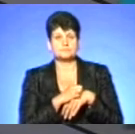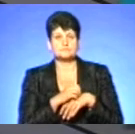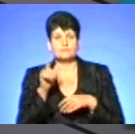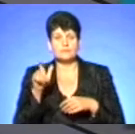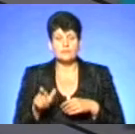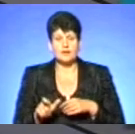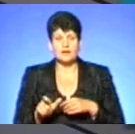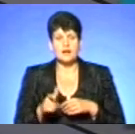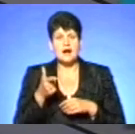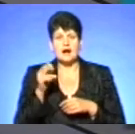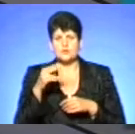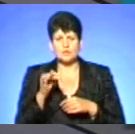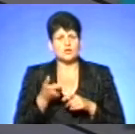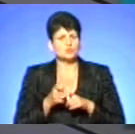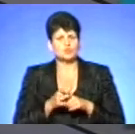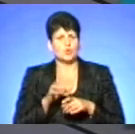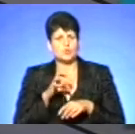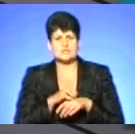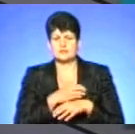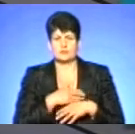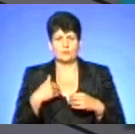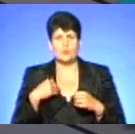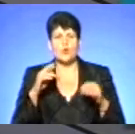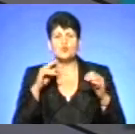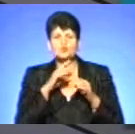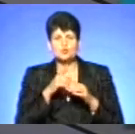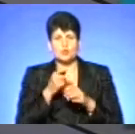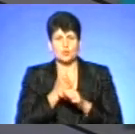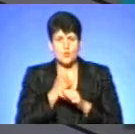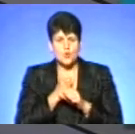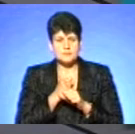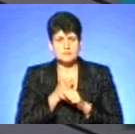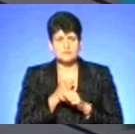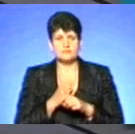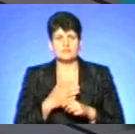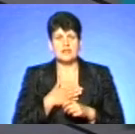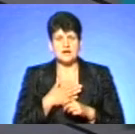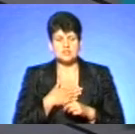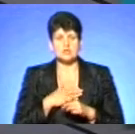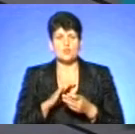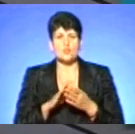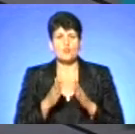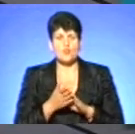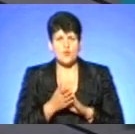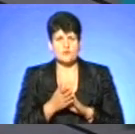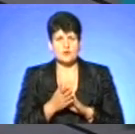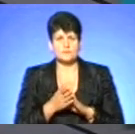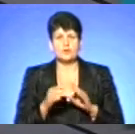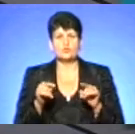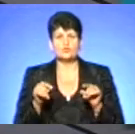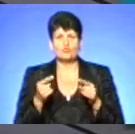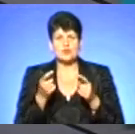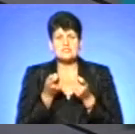утворюється її небагато. Чому? Тому що потрібно дуже велику кількість енергій для